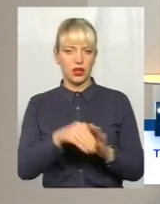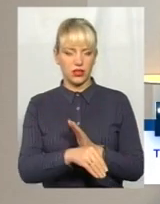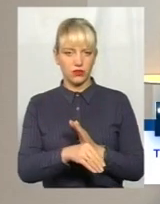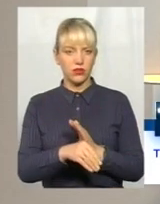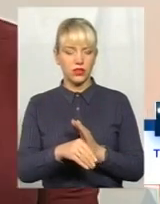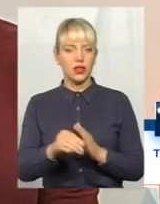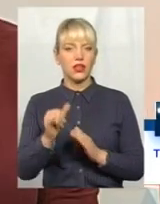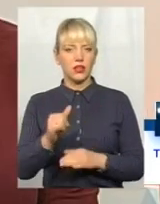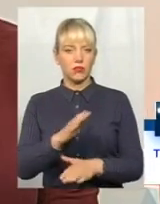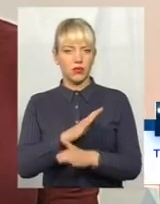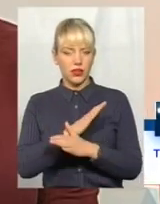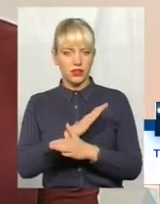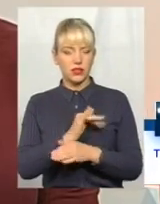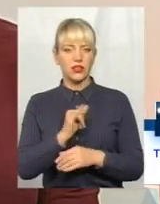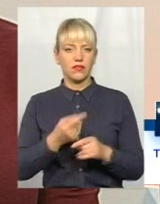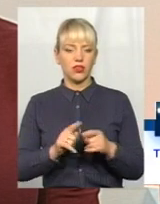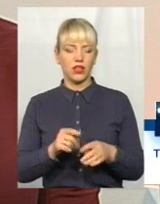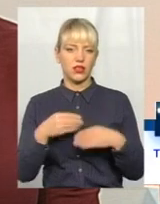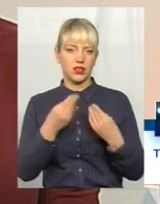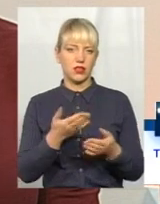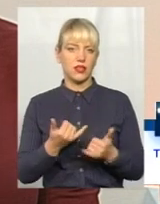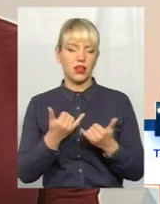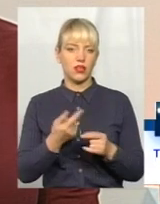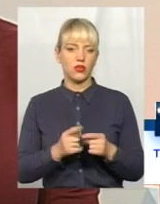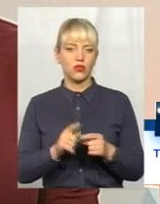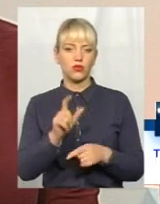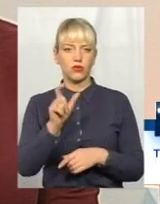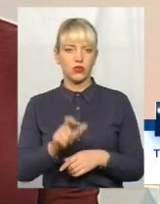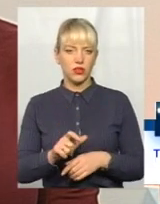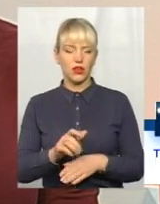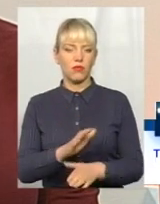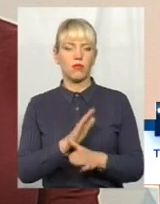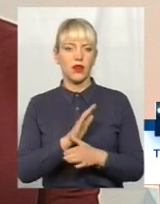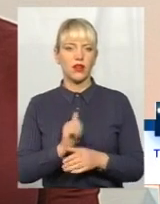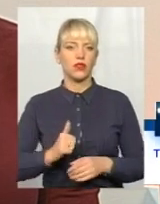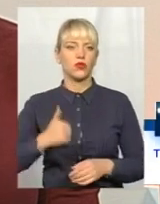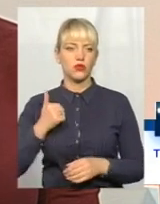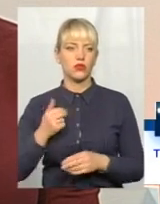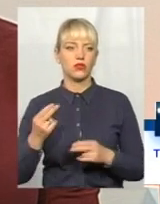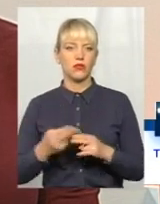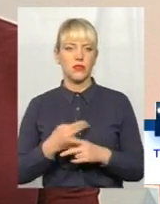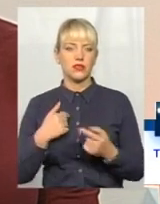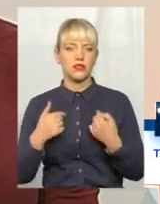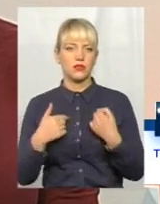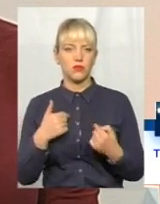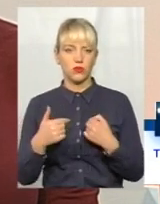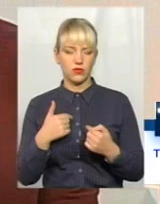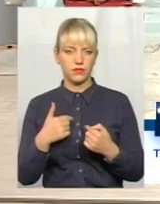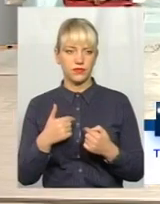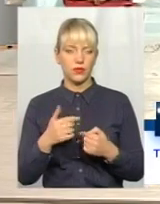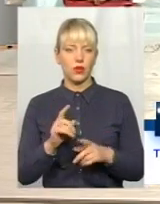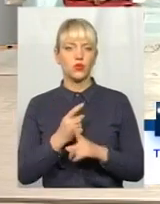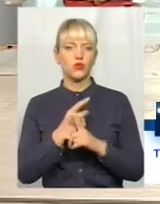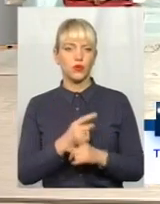І вона надається для того, щоб людина померла достойно, без мук, в